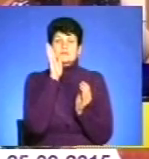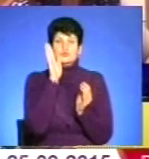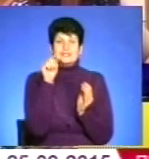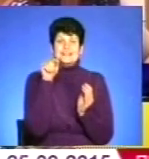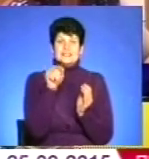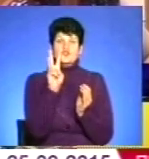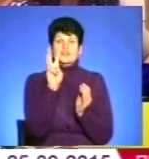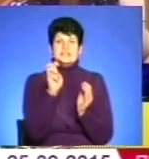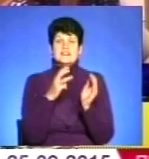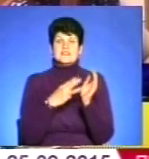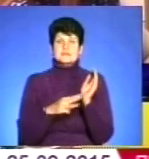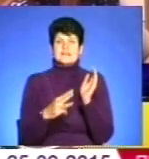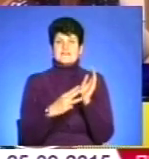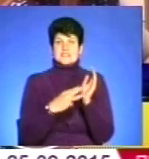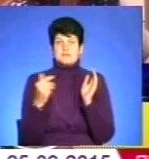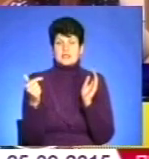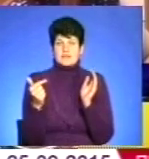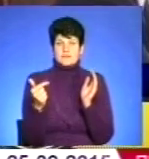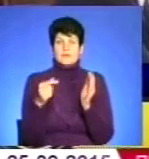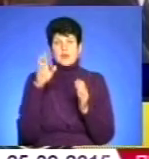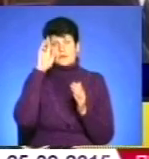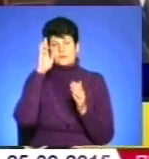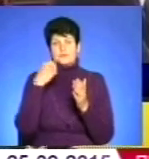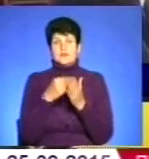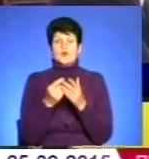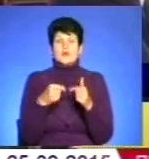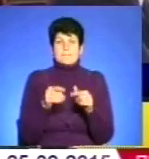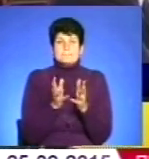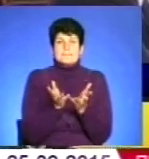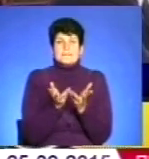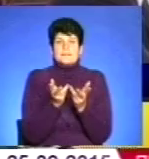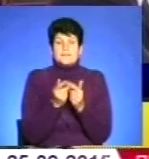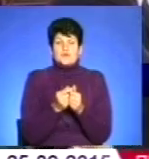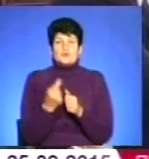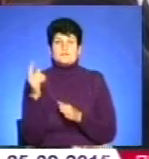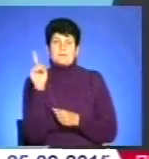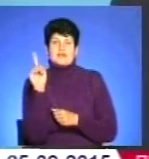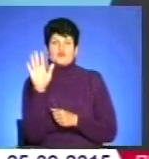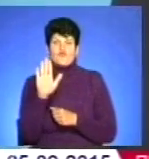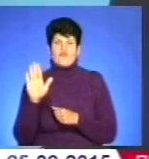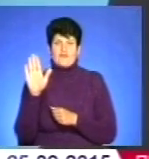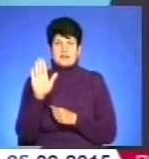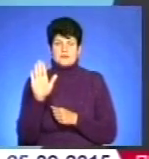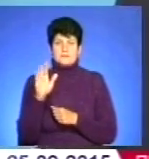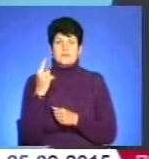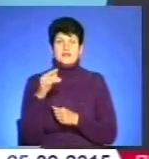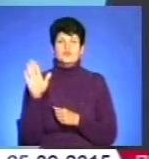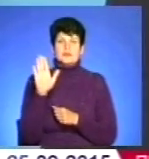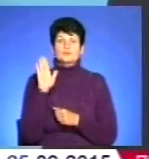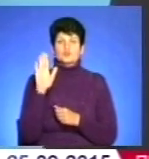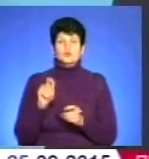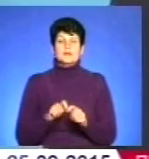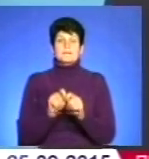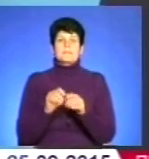1378 гривень. Бюджетникам перераховують виплати з 1 вересня. З 1 вересня відбувається підвищення